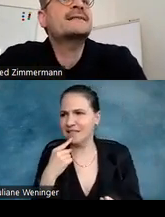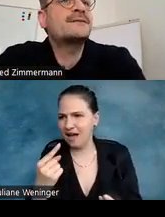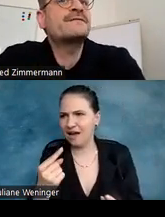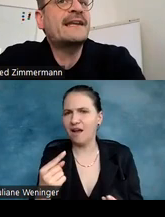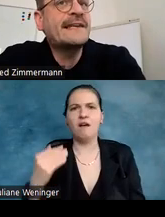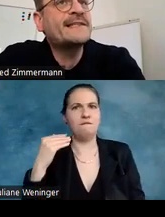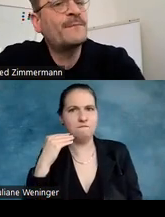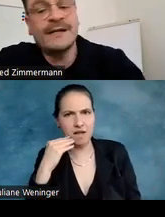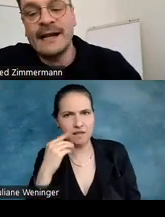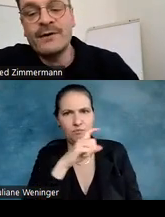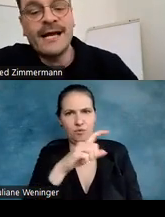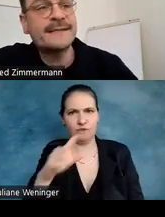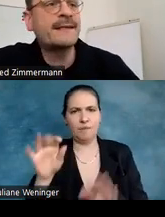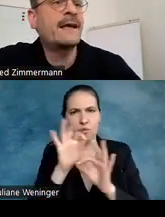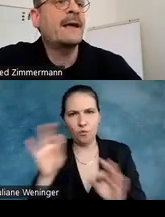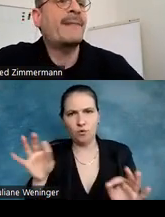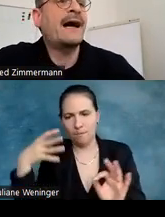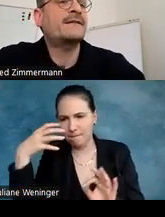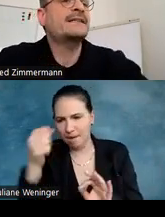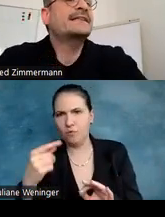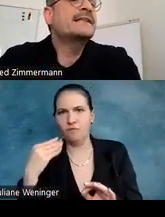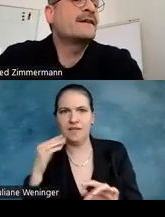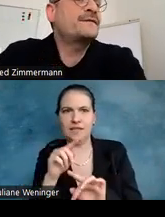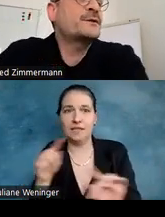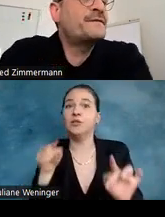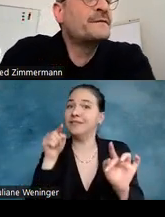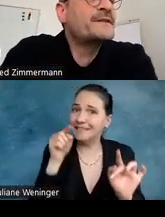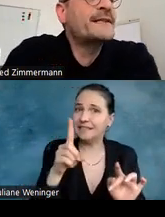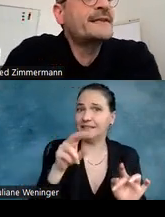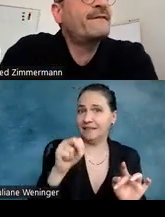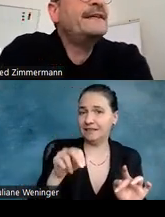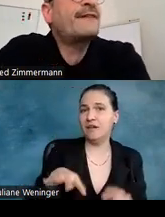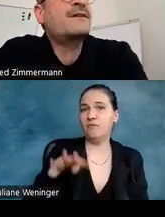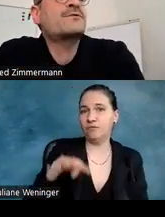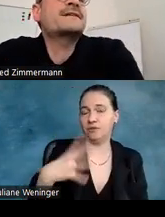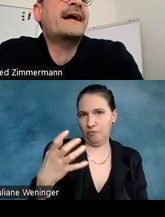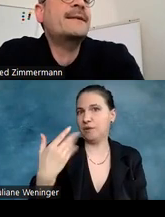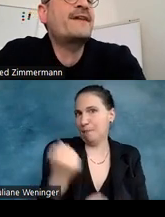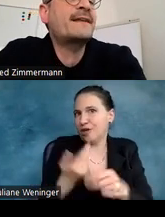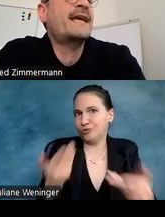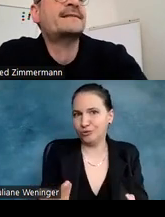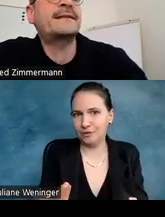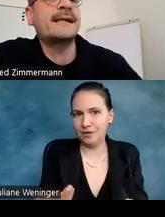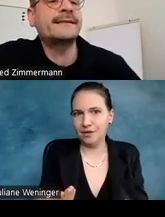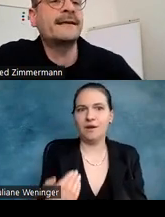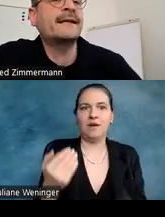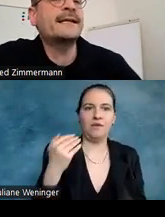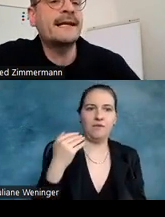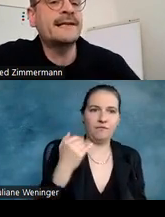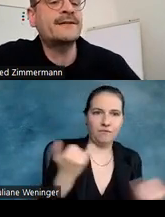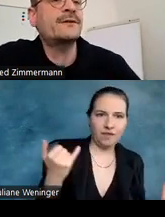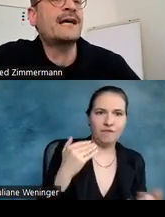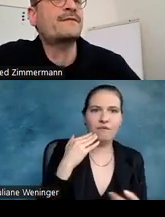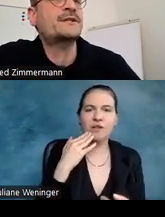leserlich sind und wann nicht. Und genau das macht die DIN 1450. Wie, wann und weshalb werden Textinhalte